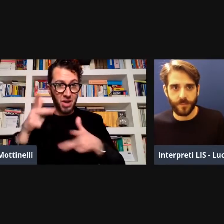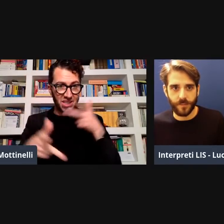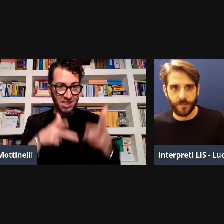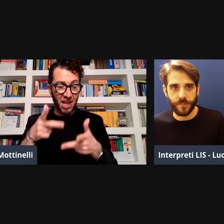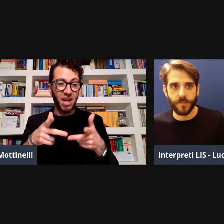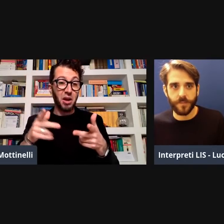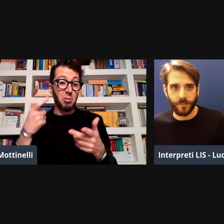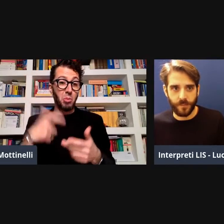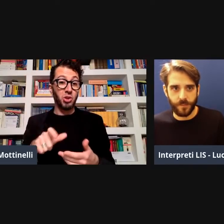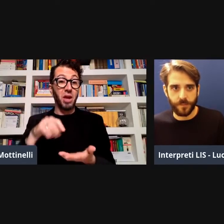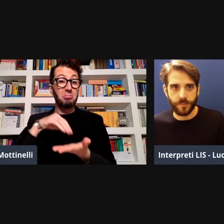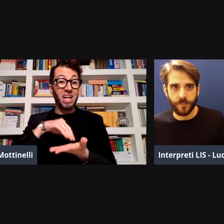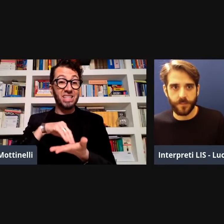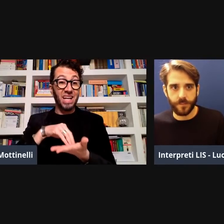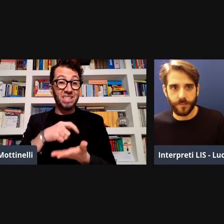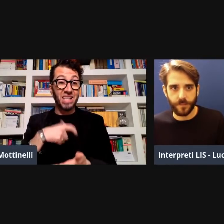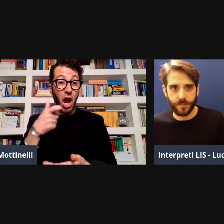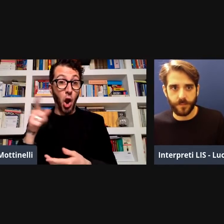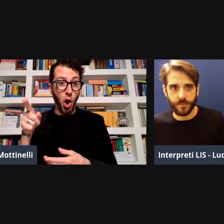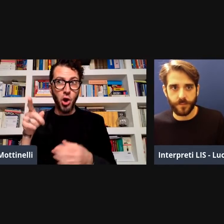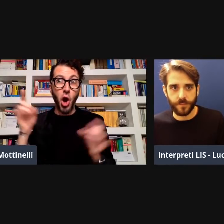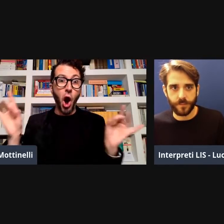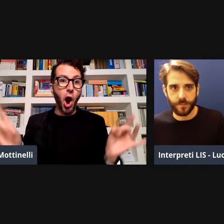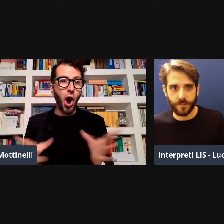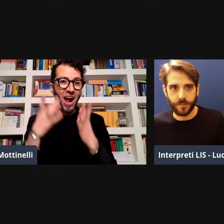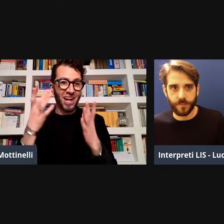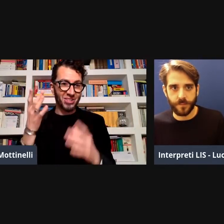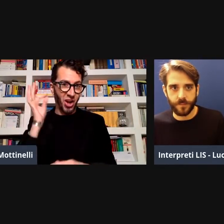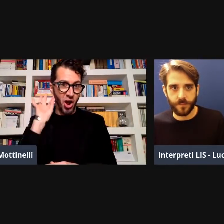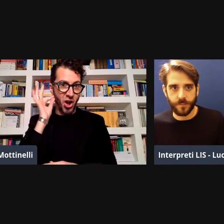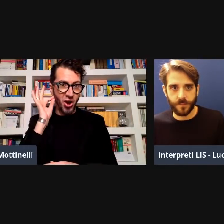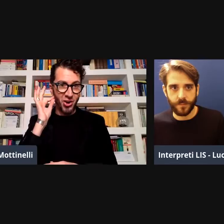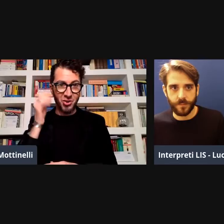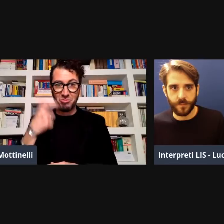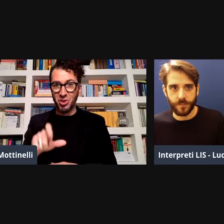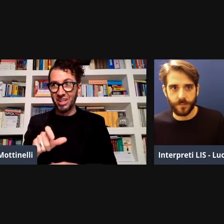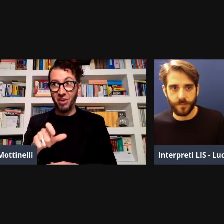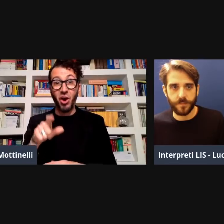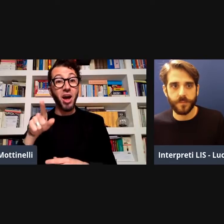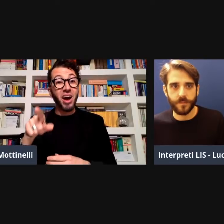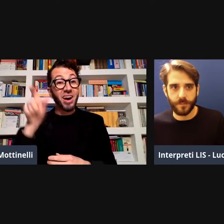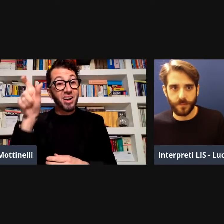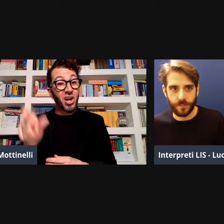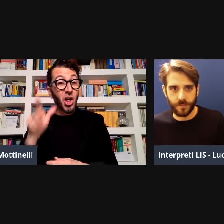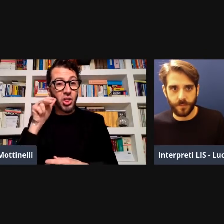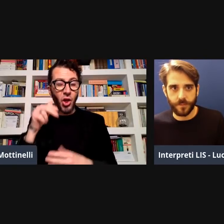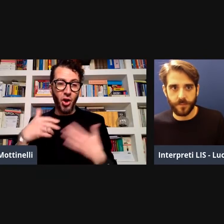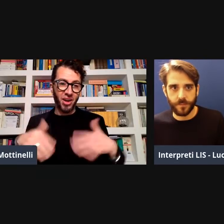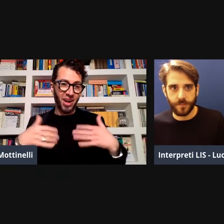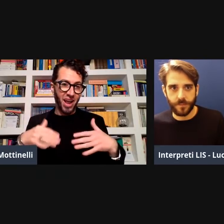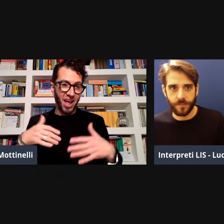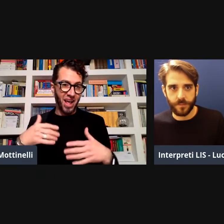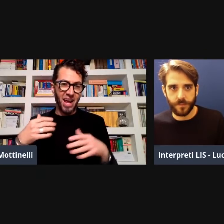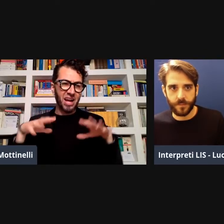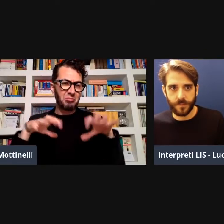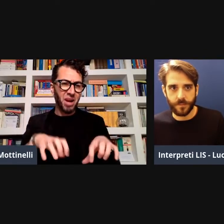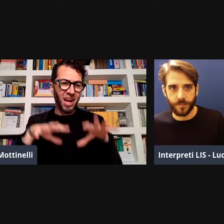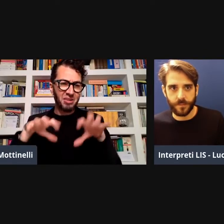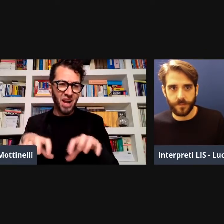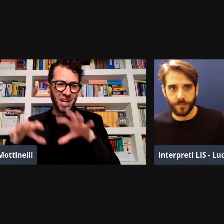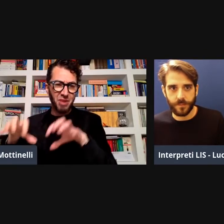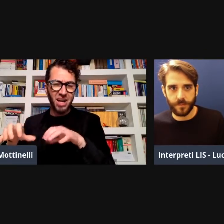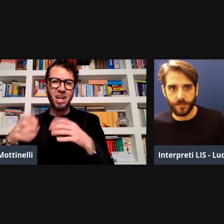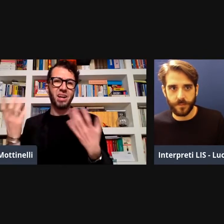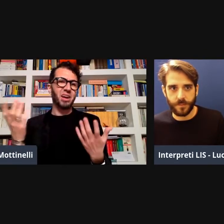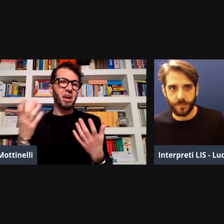che le informazioni arrivino a tutte, anche agli udenti che non conoscono la lingua dei segni, perché il fatto che sia presenti da Collu è un'occasione d'oro, dato